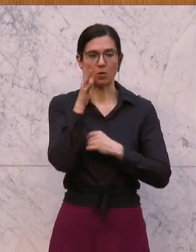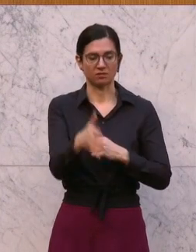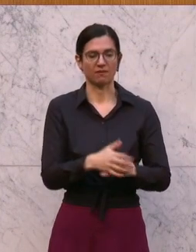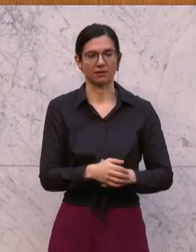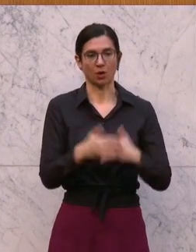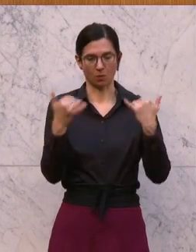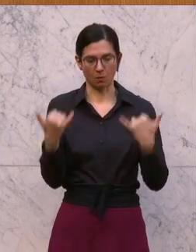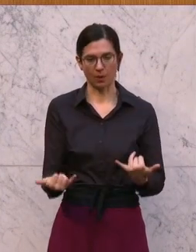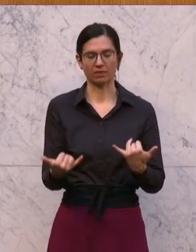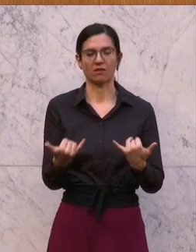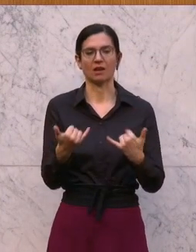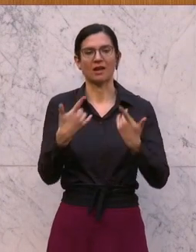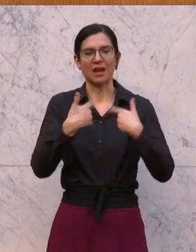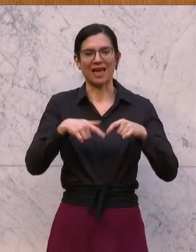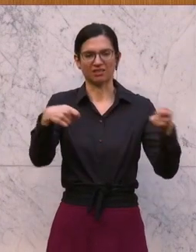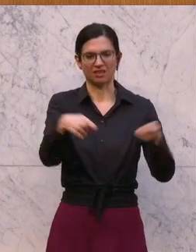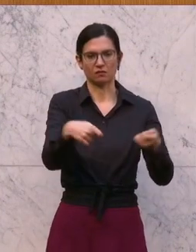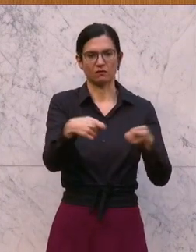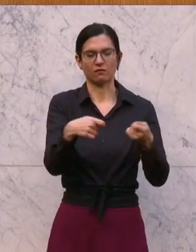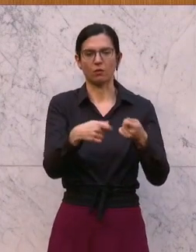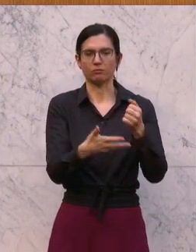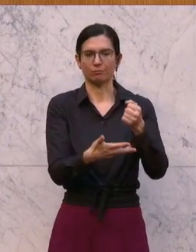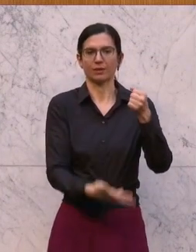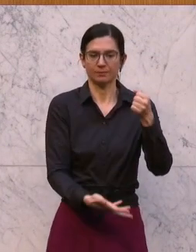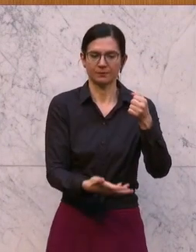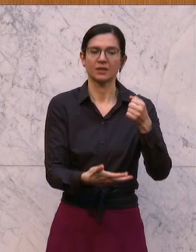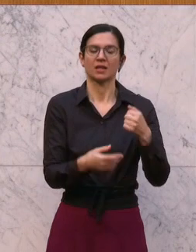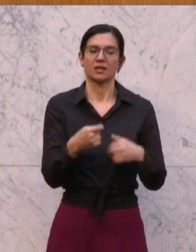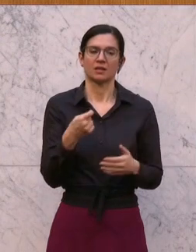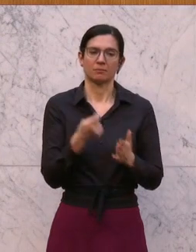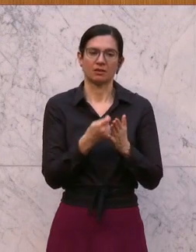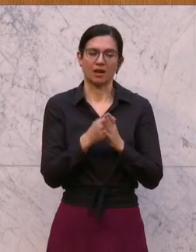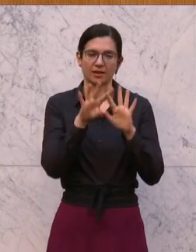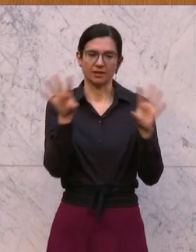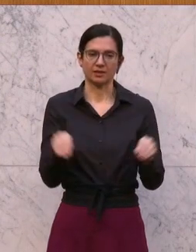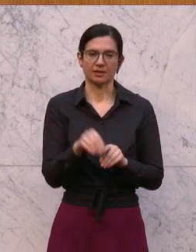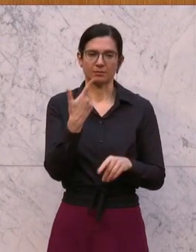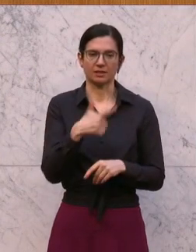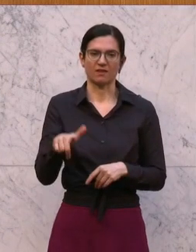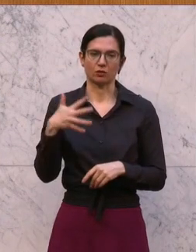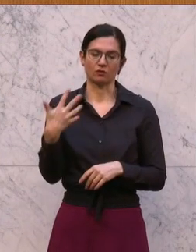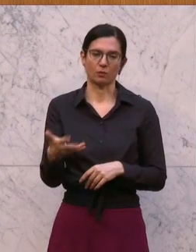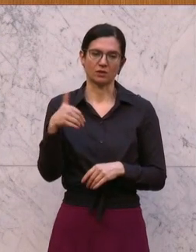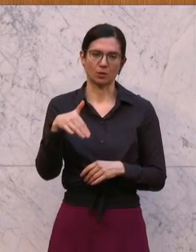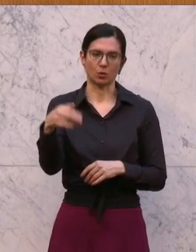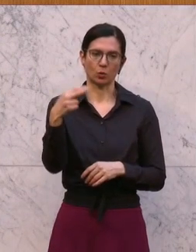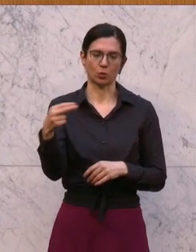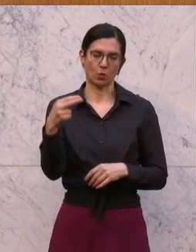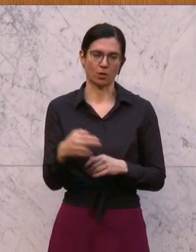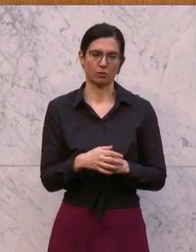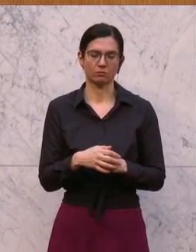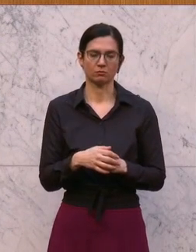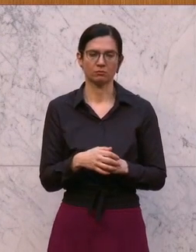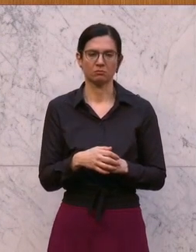wird dieser Landesfonds dementsprechend auf aufgewertet mit einem Betrag von insgesamt 250 Millionen Euro. Und ich denke,